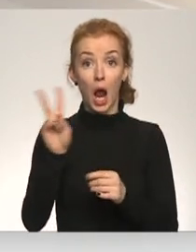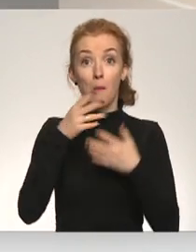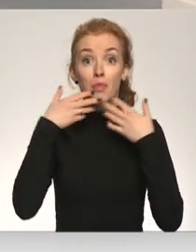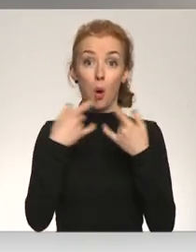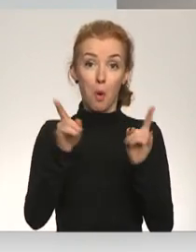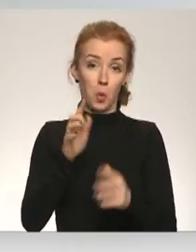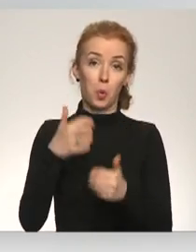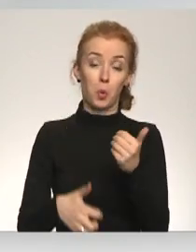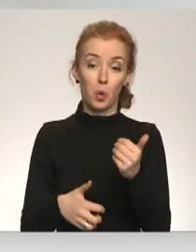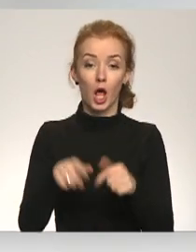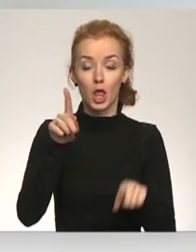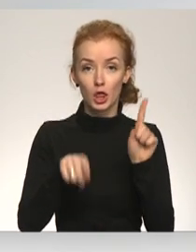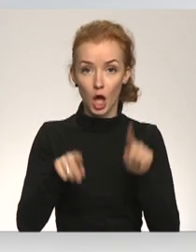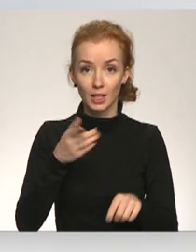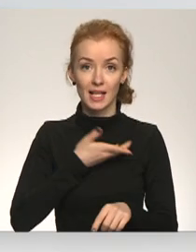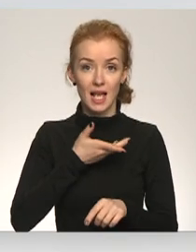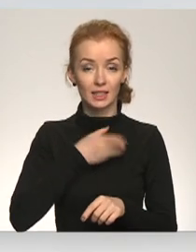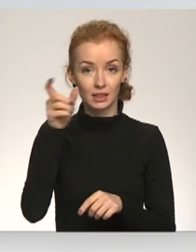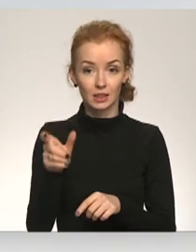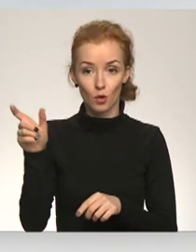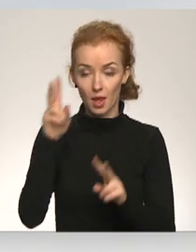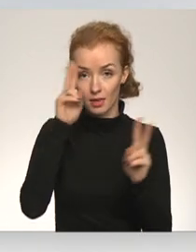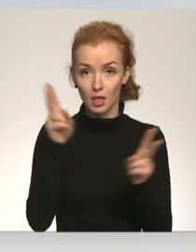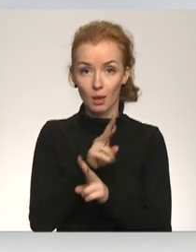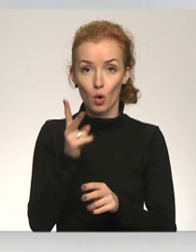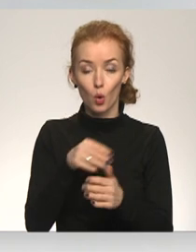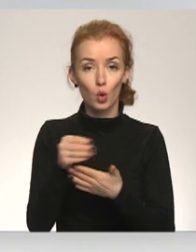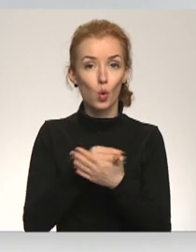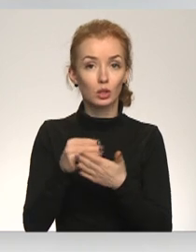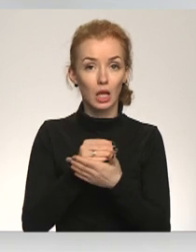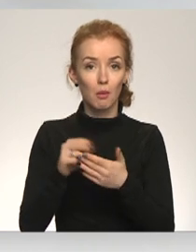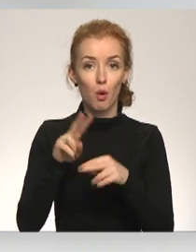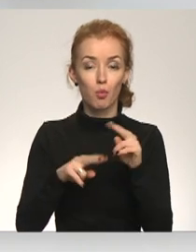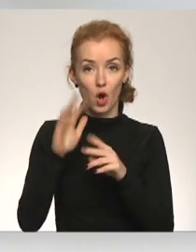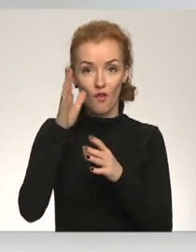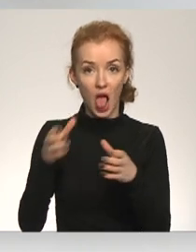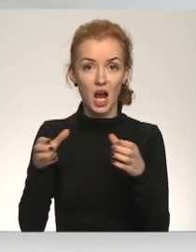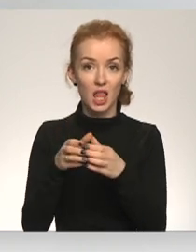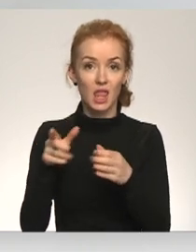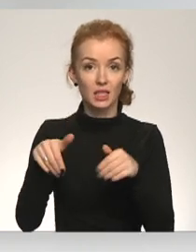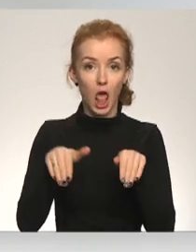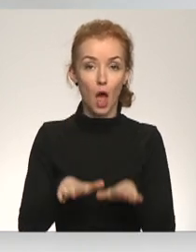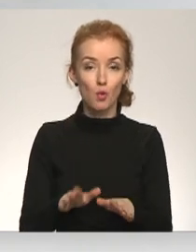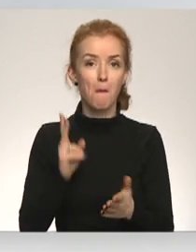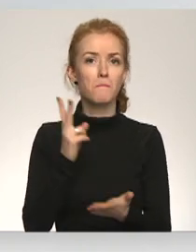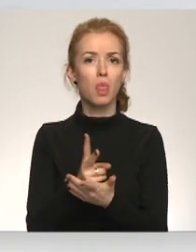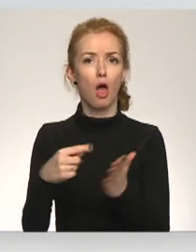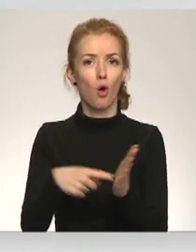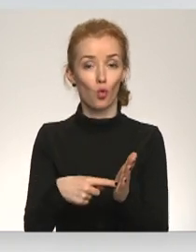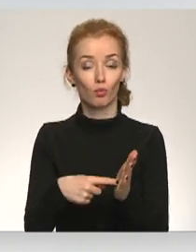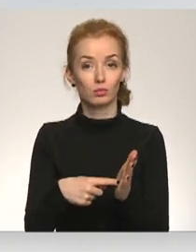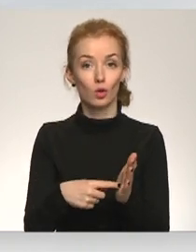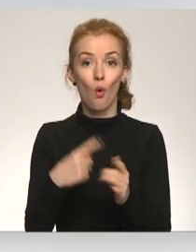Tad dažkārt iedzīvotāji nesaprot, ko nozīmē būvaldes lēmumā noteiktais pienākums. Šo pienākumu